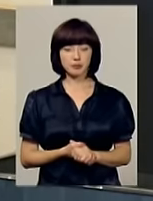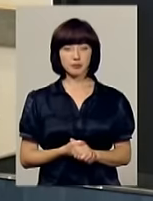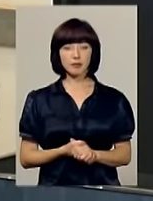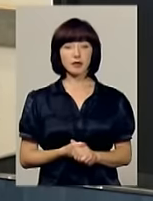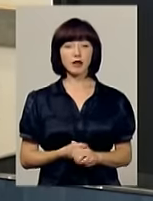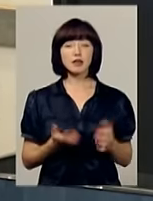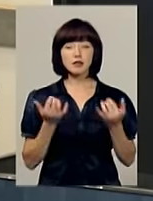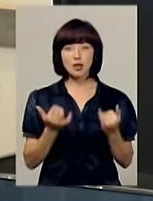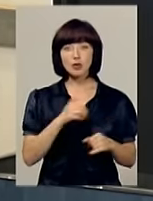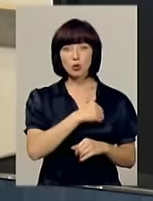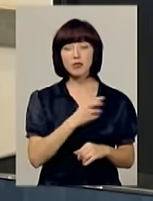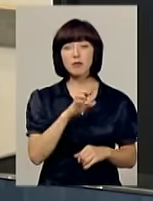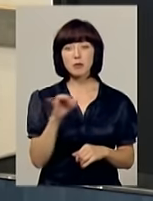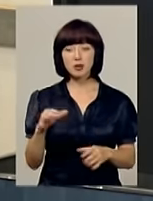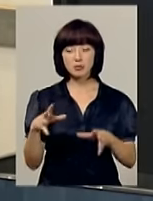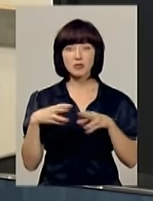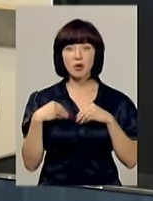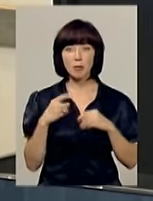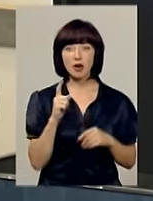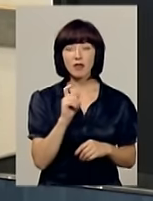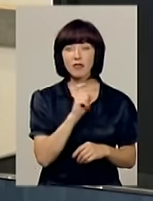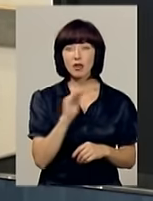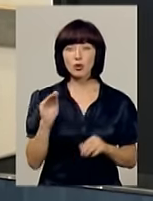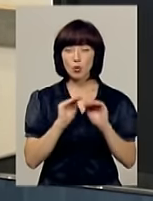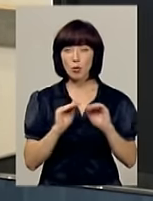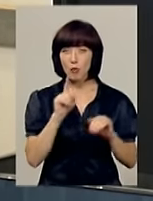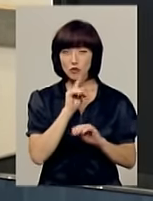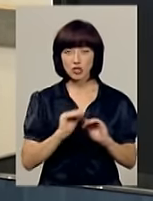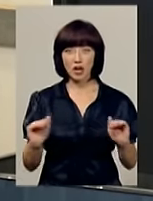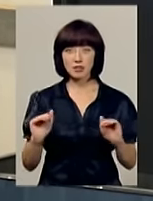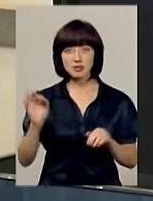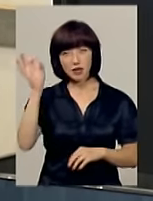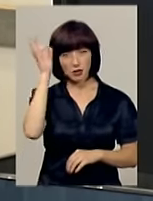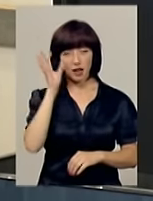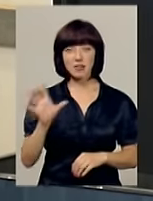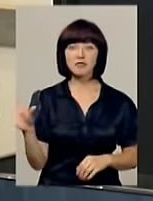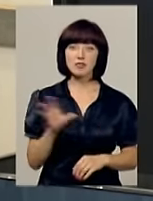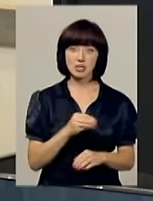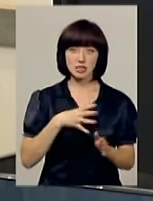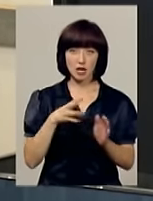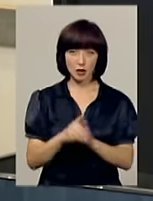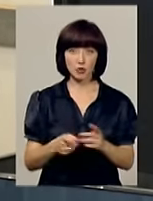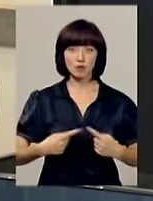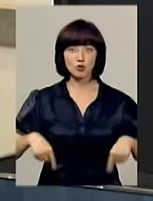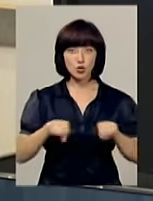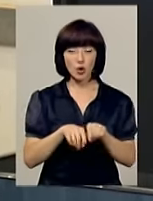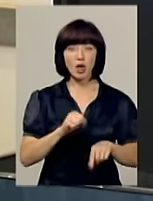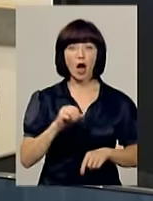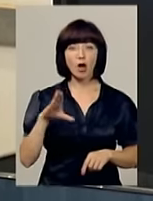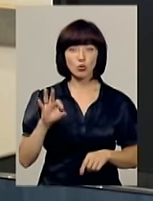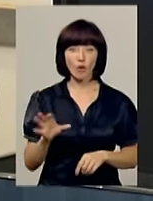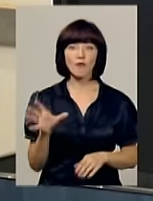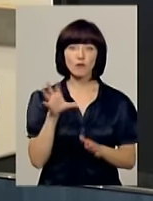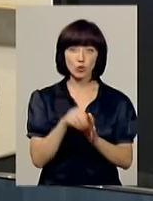Зараз я хотів би, щоб ми з вами хвилиною мовчання згадали всіх загиблих в зоні АТО і в тому числі